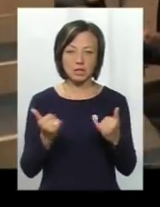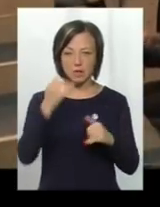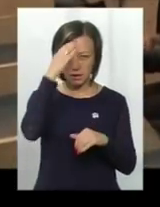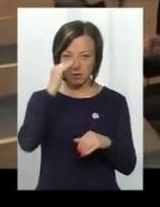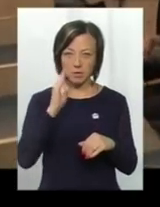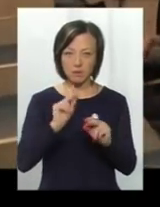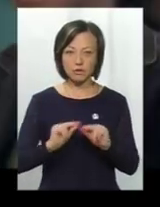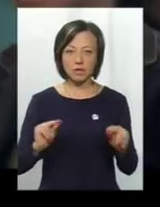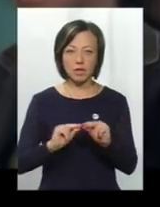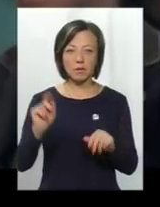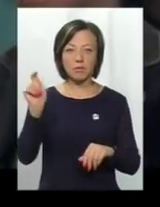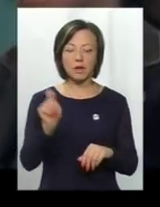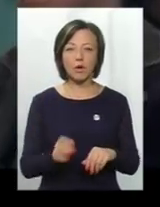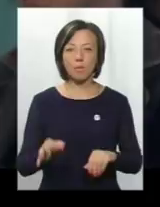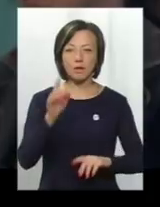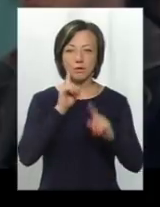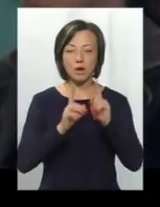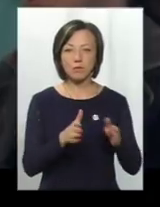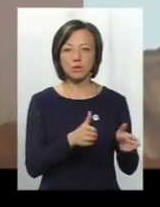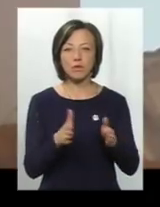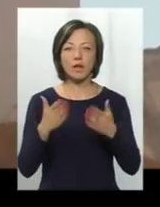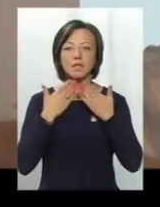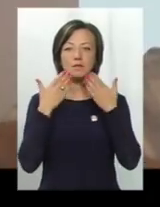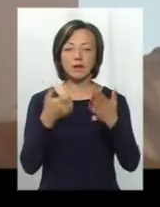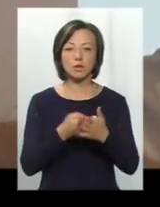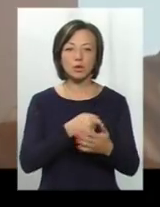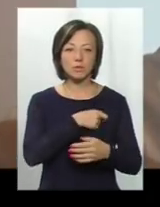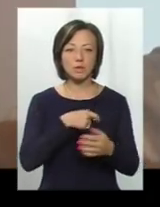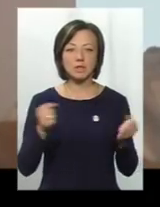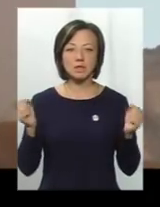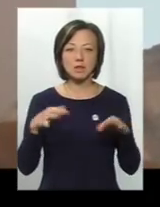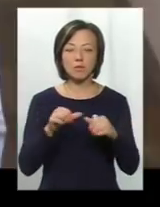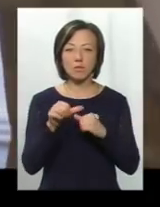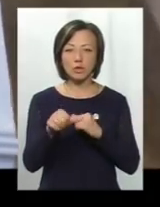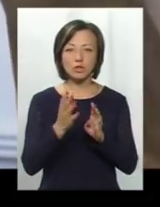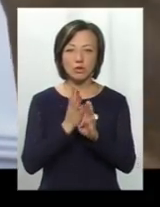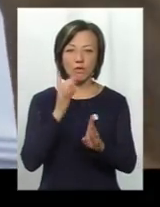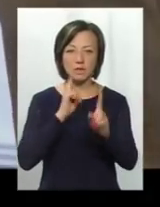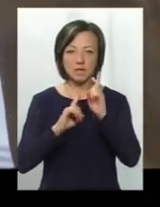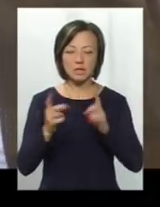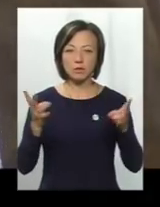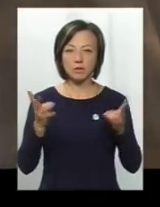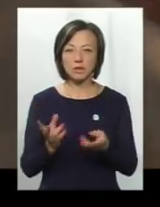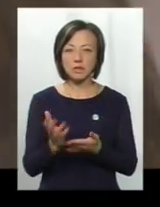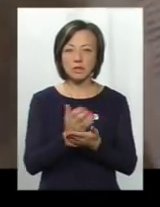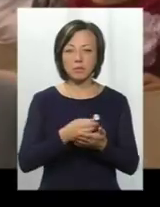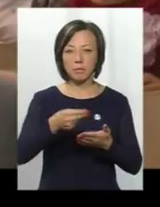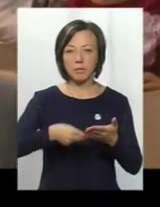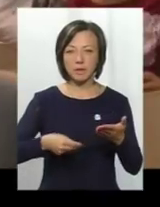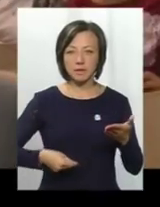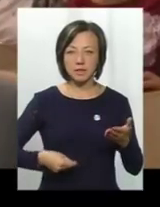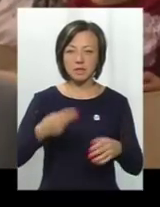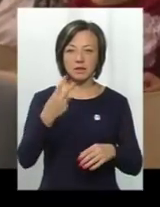вчителі, які приїхали нині в обласну раду, підготували звернення до депутатів про скликання позачергової сесії. Для цього необхідно зібрати підписи